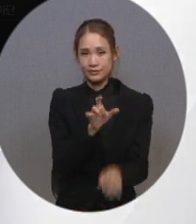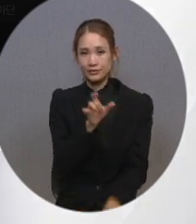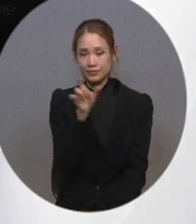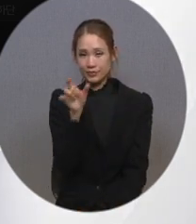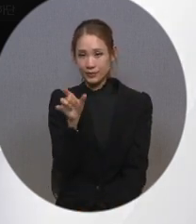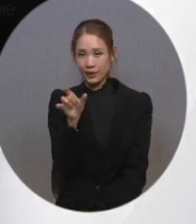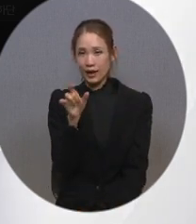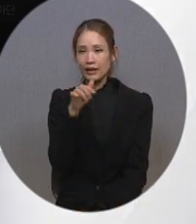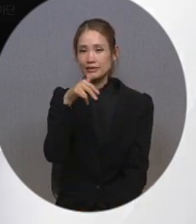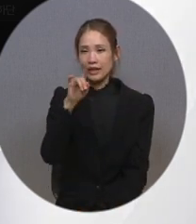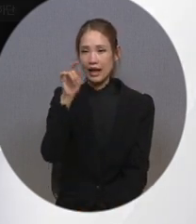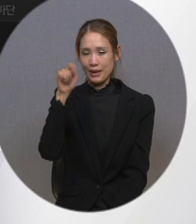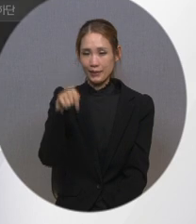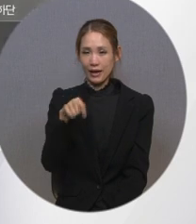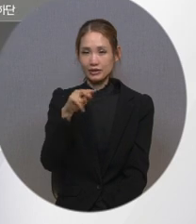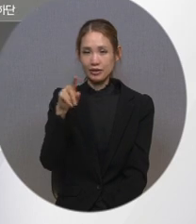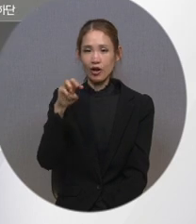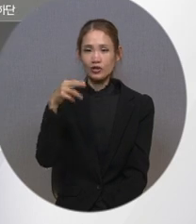설정으로 진입해 주신 후